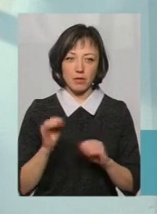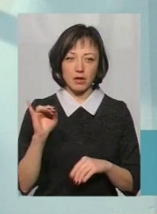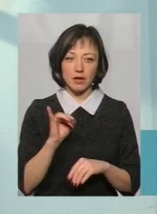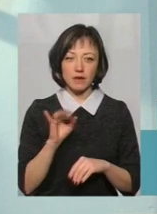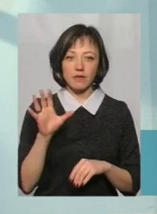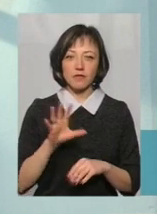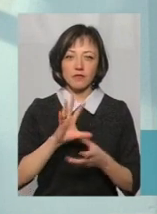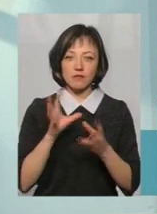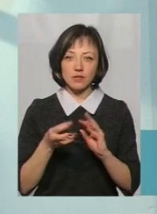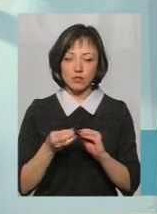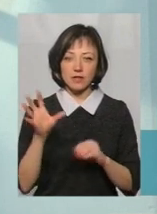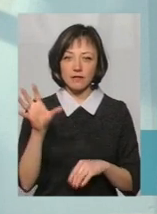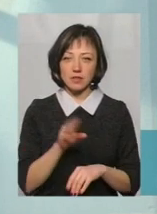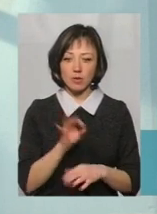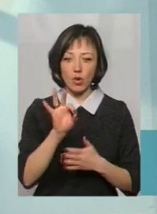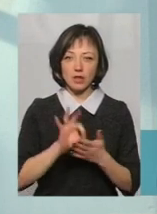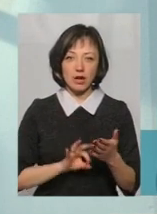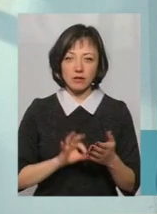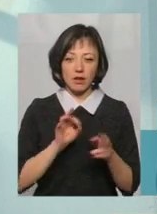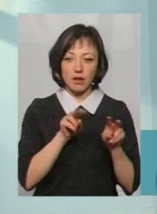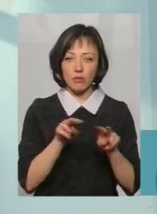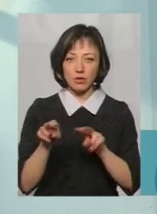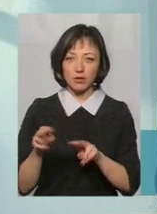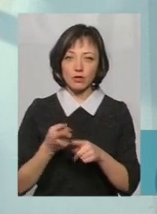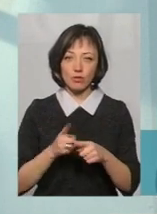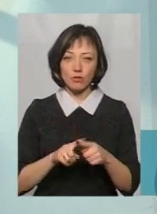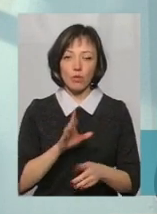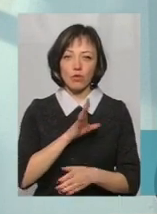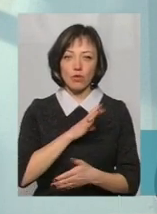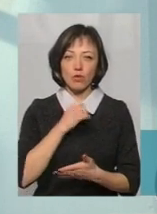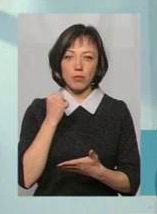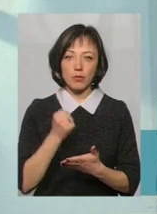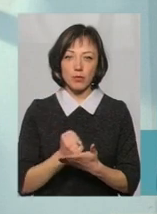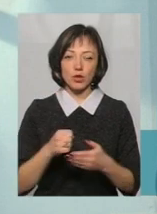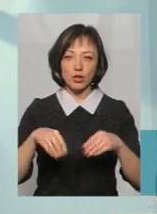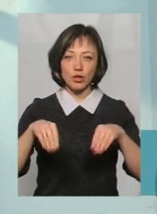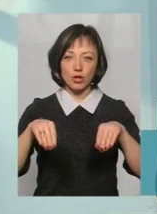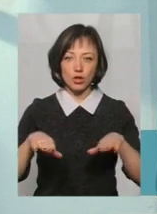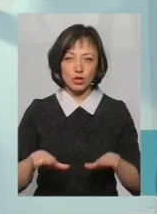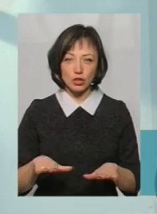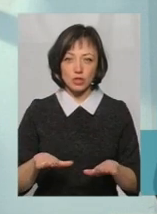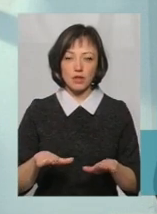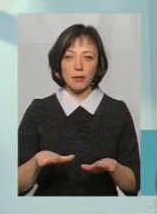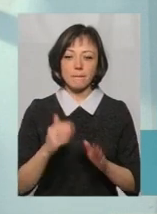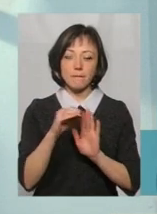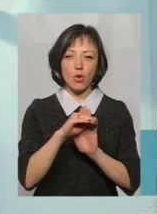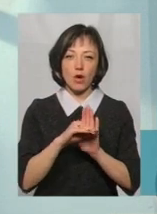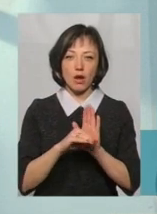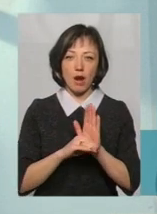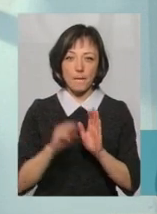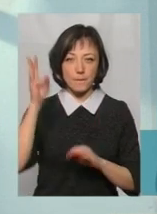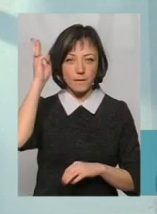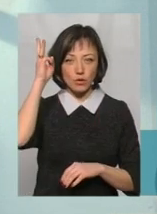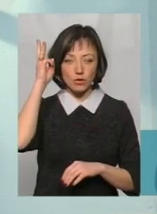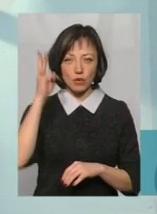всього, ну, за всім одразу не подивишся. Тому було прийнято таке, підтримана програма посольством